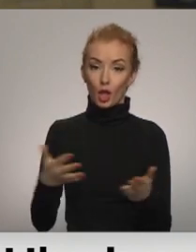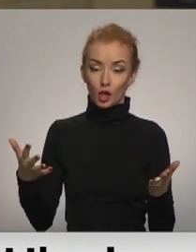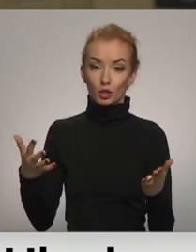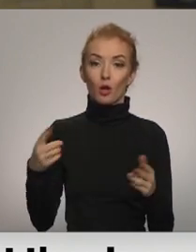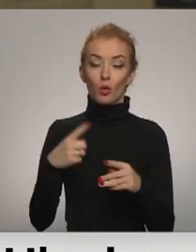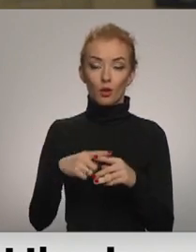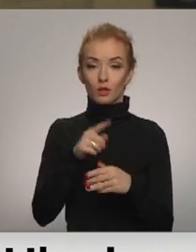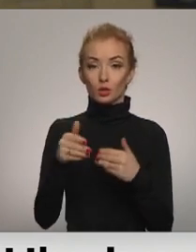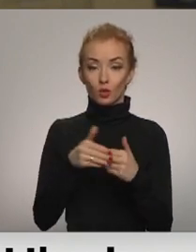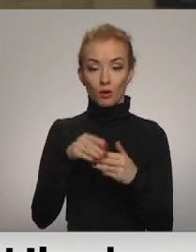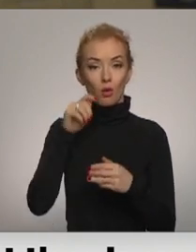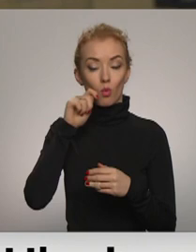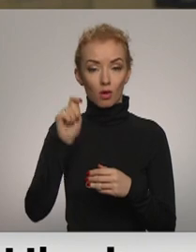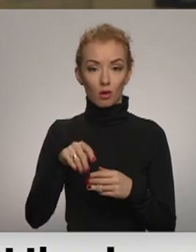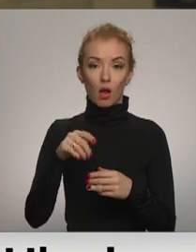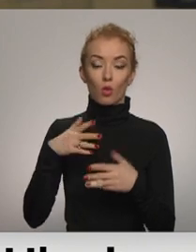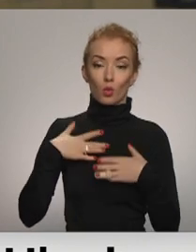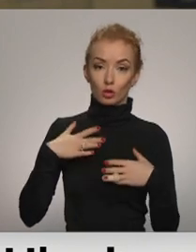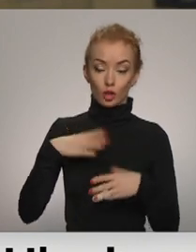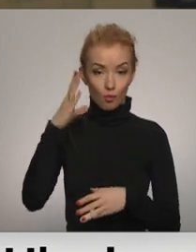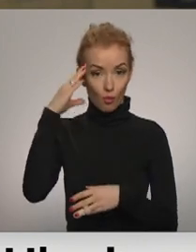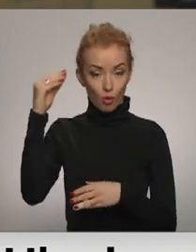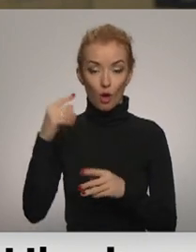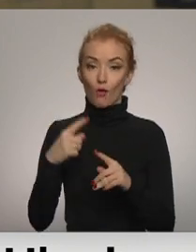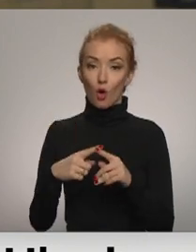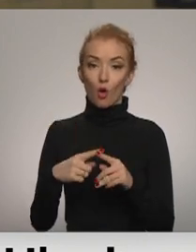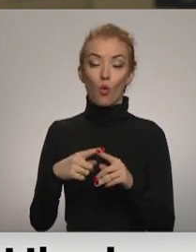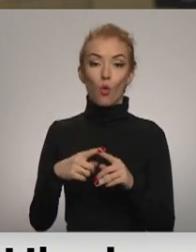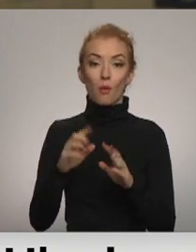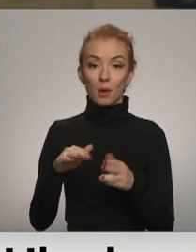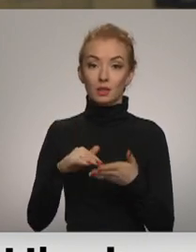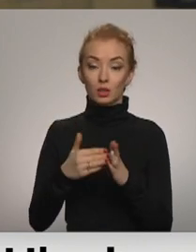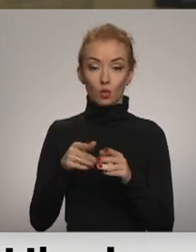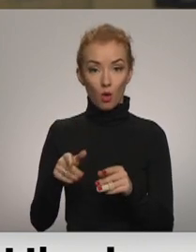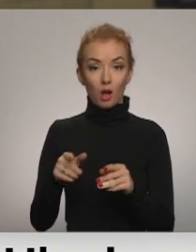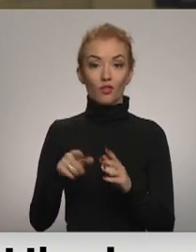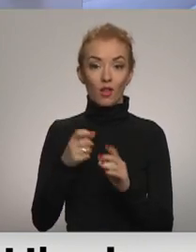ir Ukraiņai, Gruzijai un Moldovai. Bet vairāk par situāciju Eiropas Austrumos pastāstīs šovakar panarāmā.